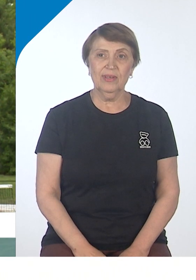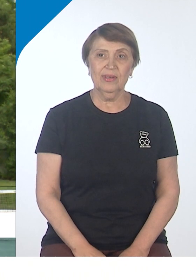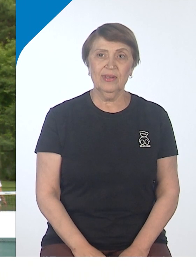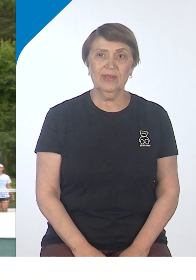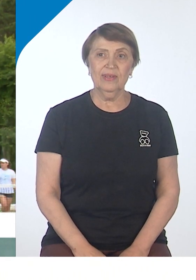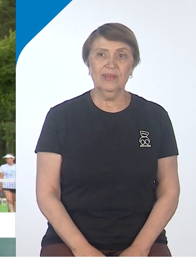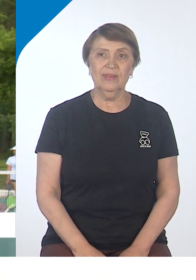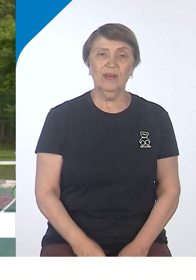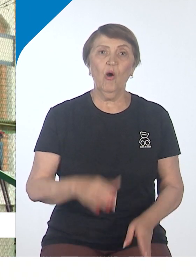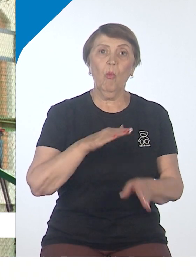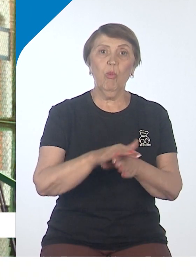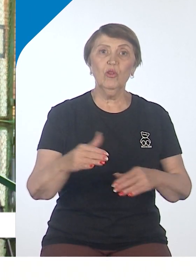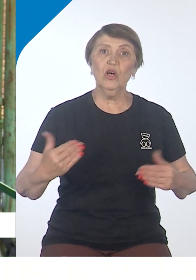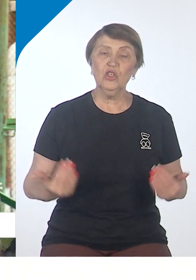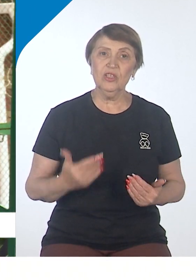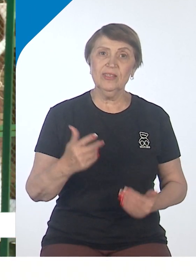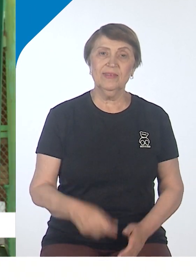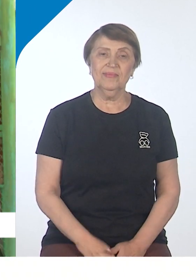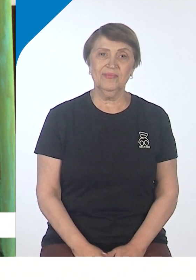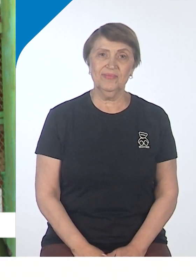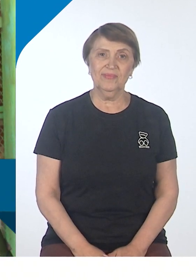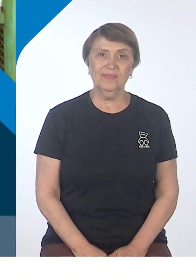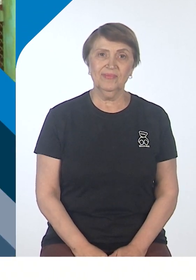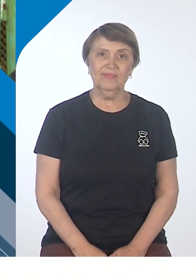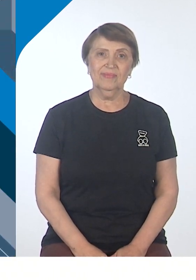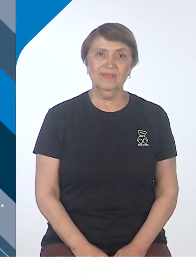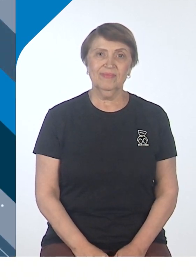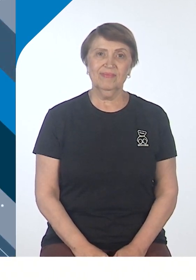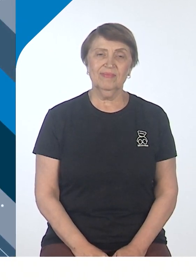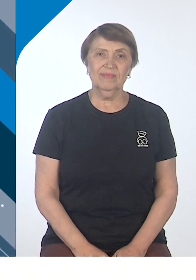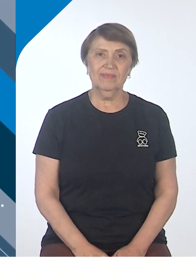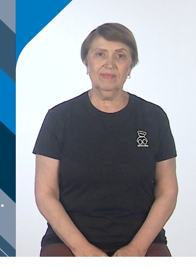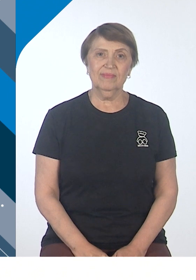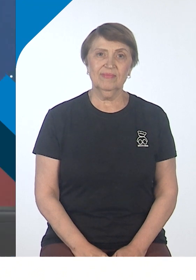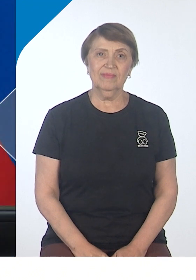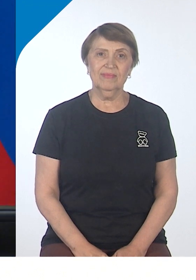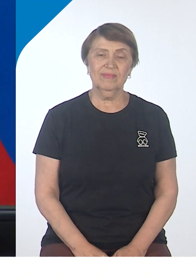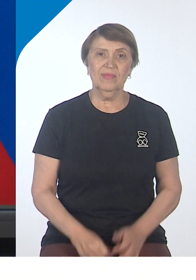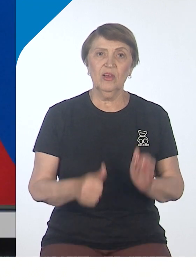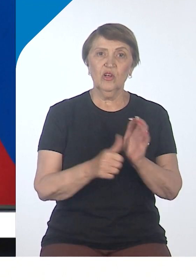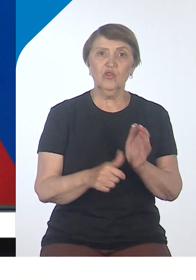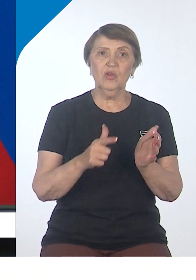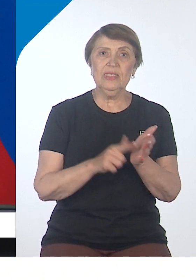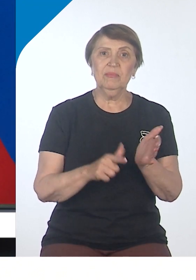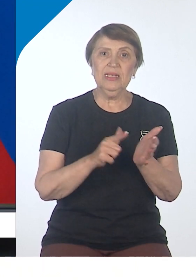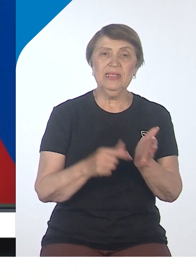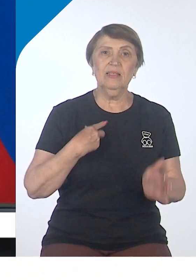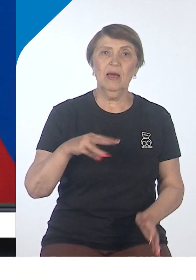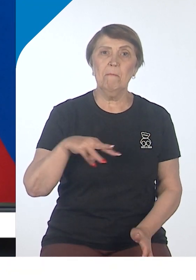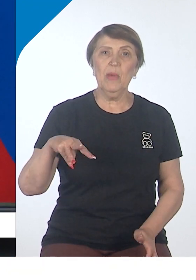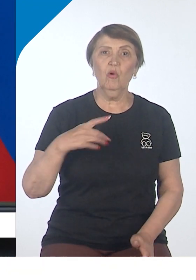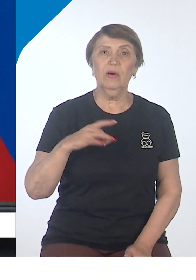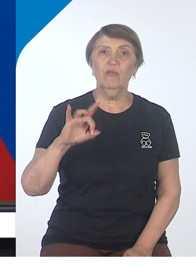Насыщенная жизнь у людей. Марианна Гейт, Степан Крокус. Смотри Хабаровск. 677 миллионов рублей